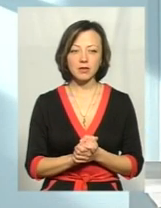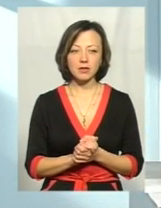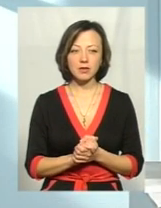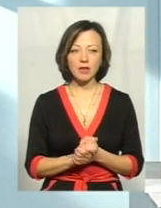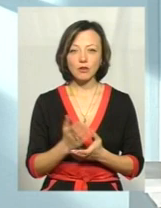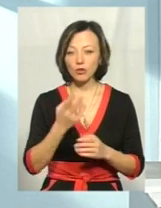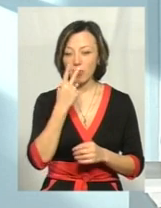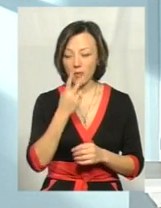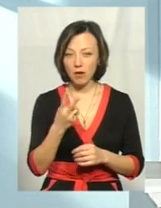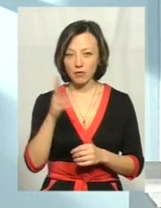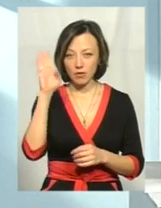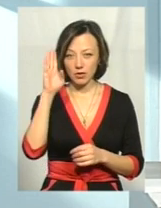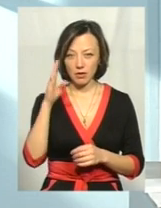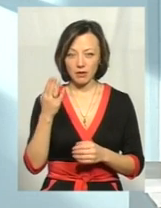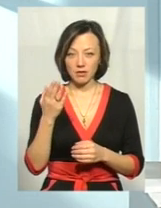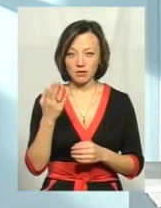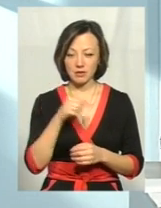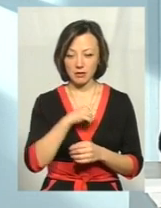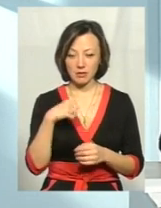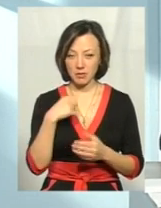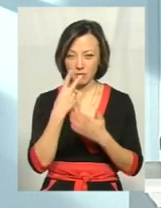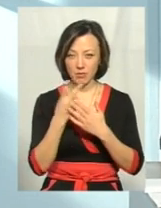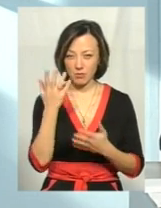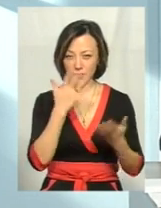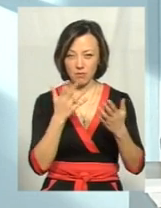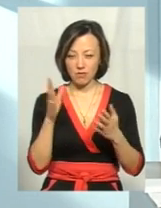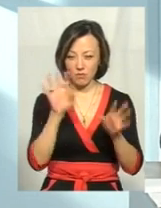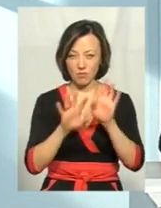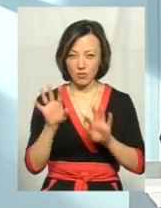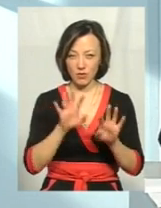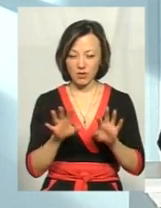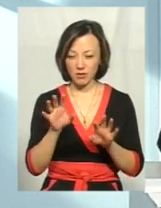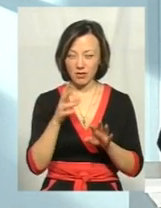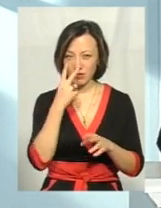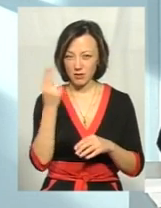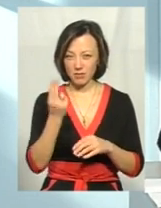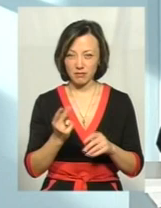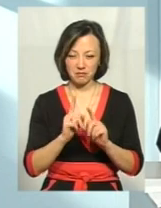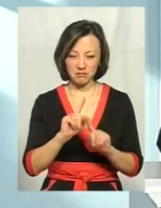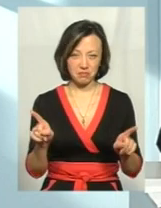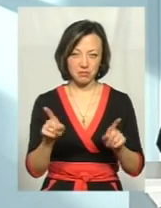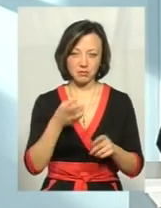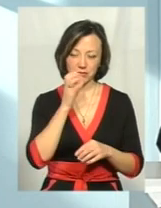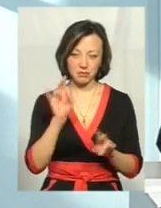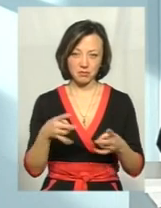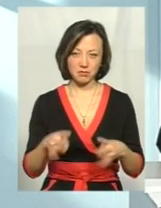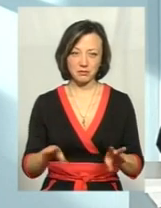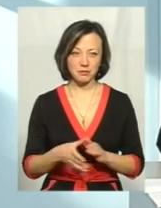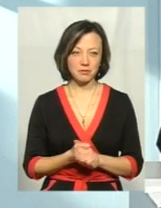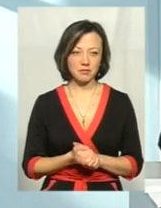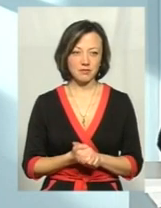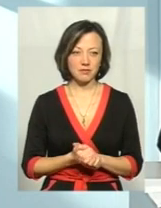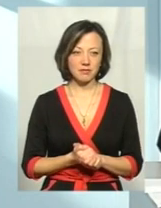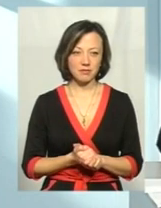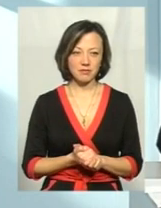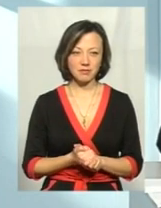ще побачить, що вода сама по собі мутна, або воді якісь домішки, то, ясно, що таку воду споживати вже треба бути тривого. Або кольору вона не